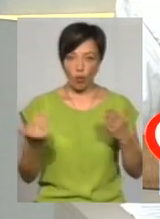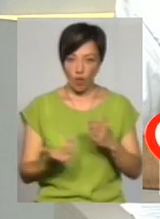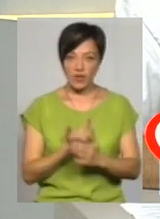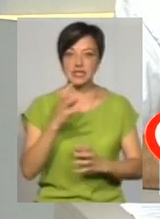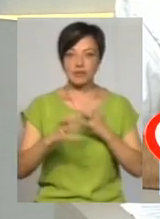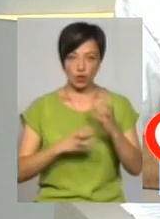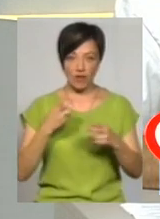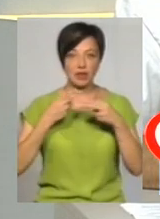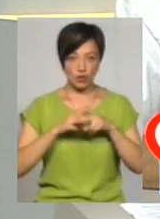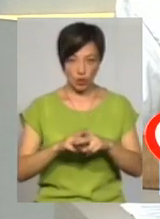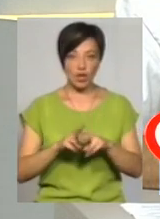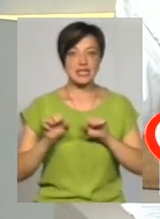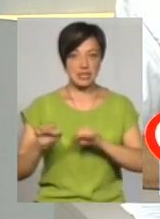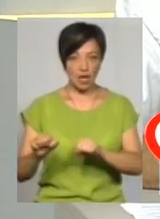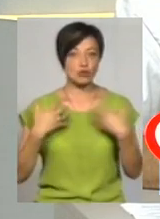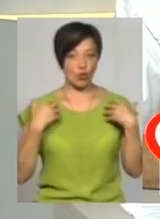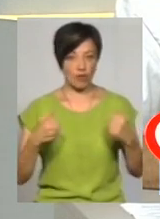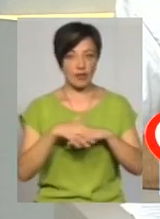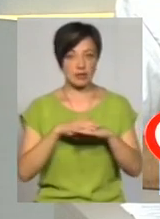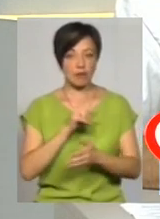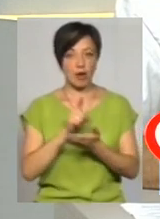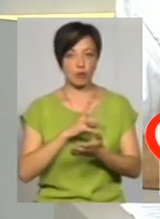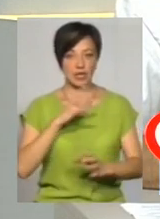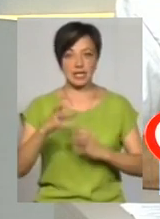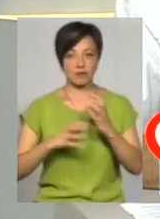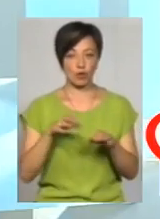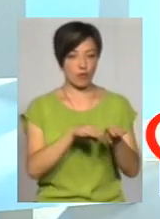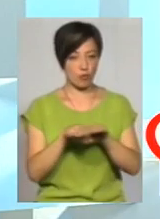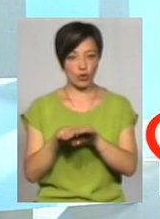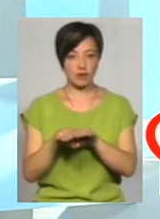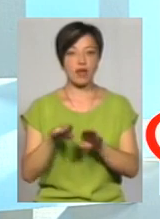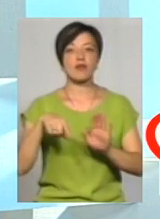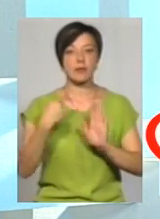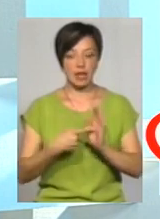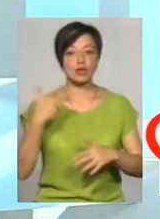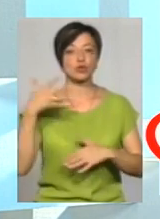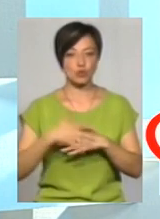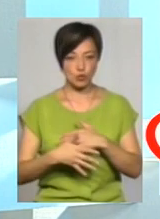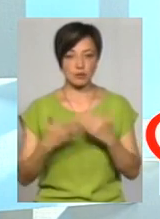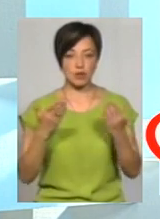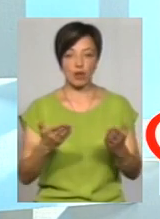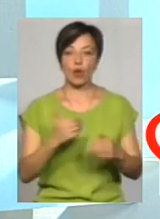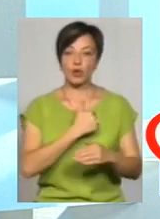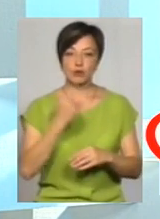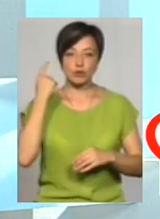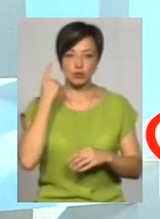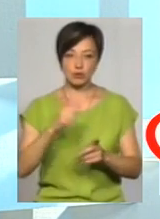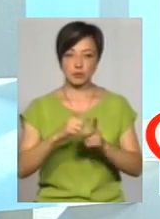світова технологія, то і захист здоров'я населення має бути на світовому рівні. Ваше питання зрозуміло. Дякуємо вам.